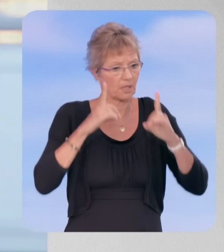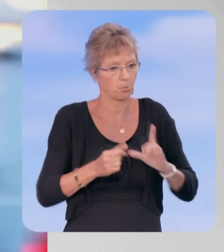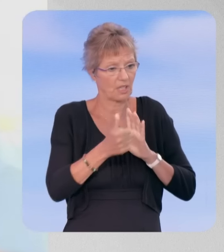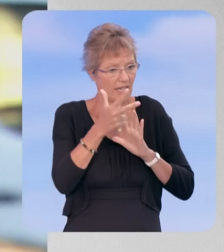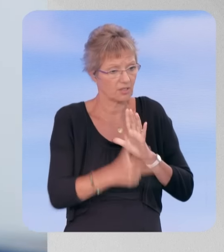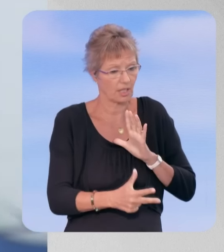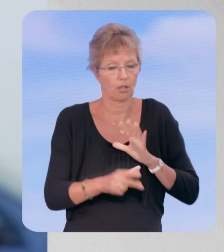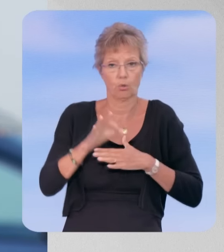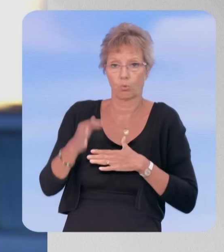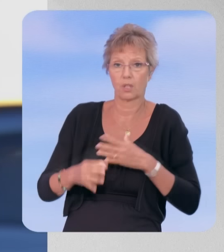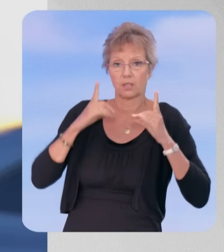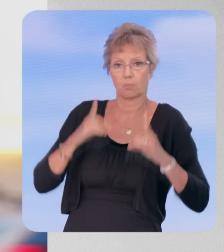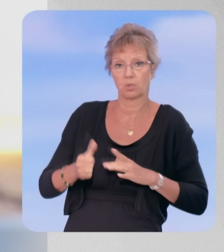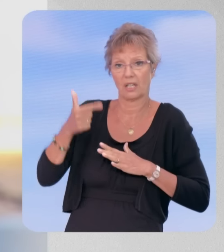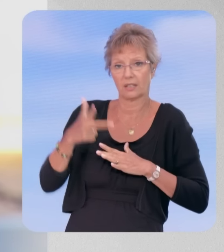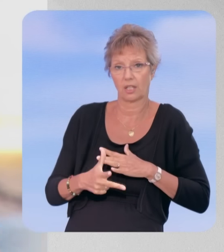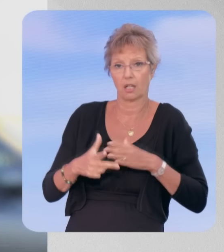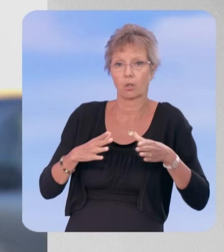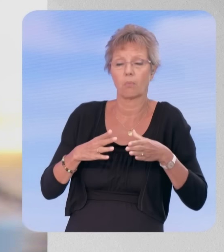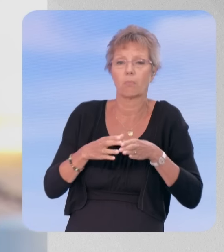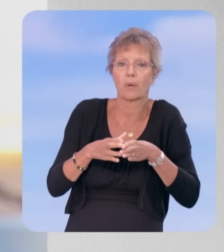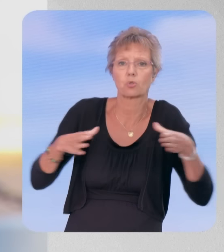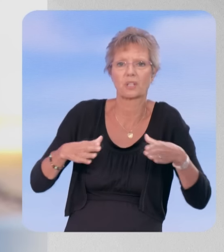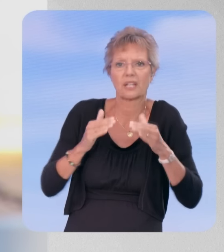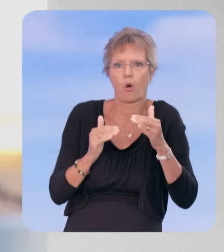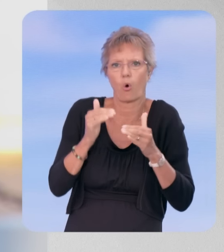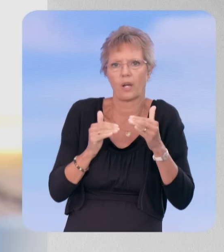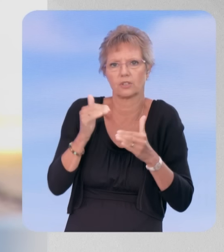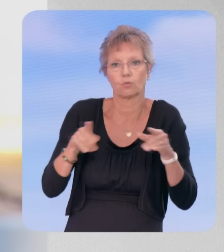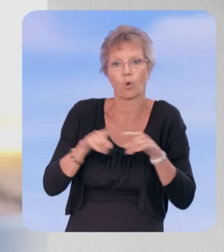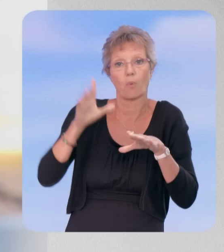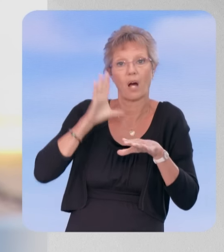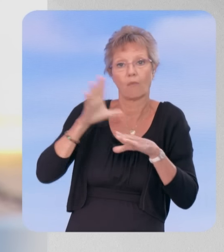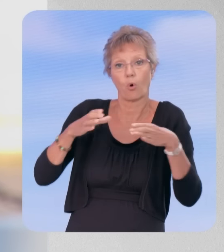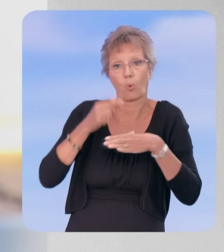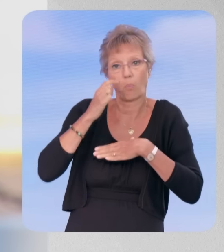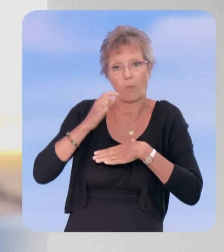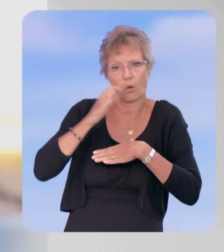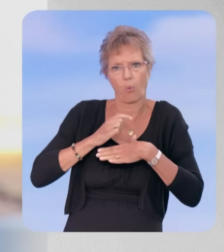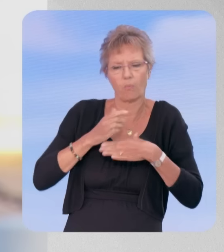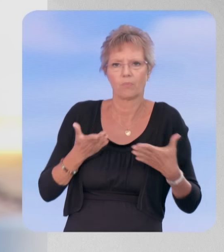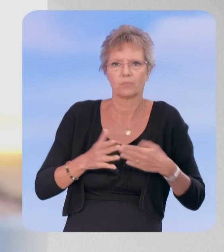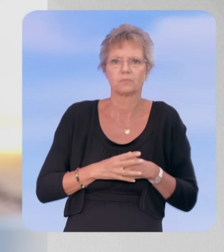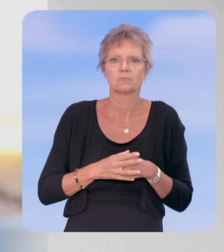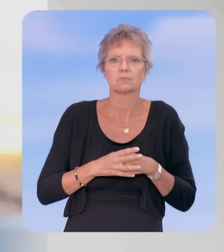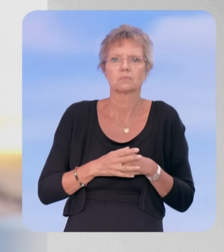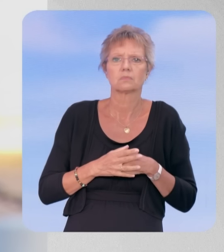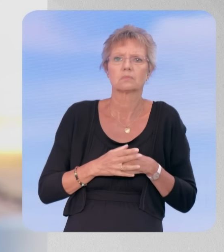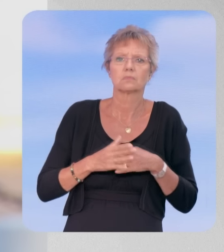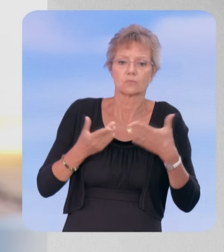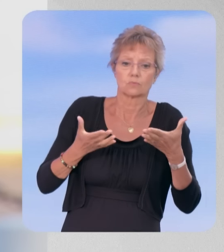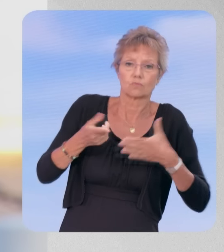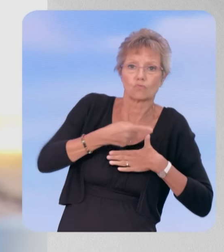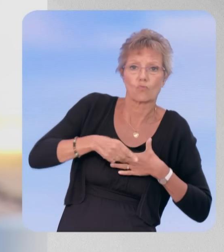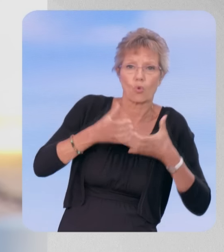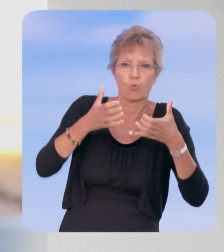l'Assemblée Oui, nous avons une majorité relative, comme les macronistes avaient une majorité relative à l'époque. Et donc, nous, nous voulons que ce pourquoi les